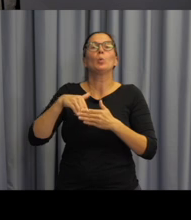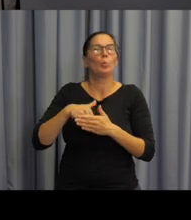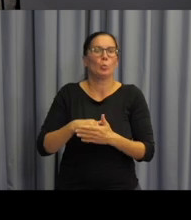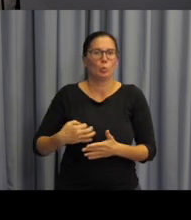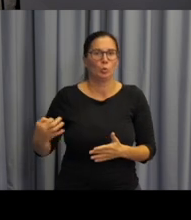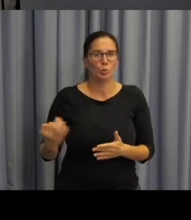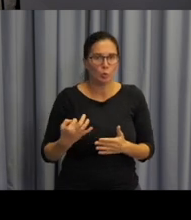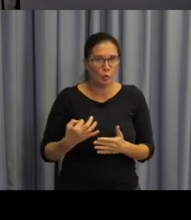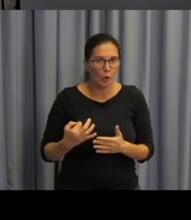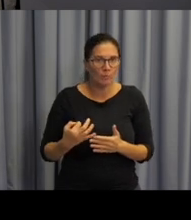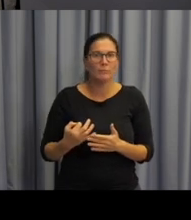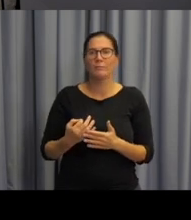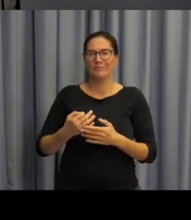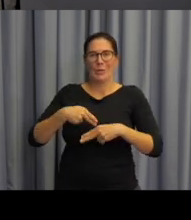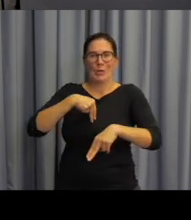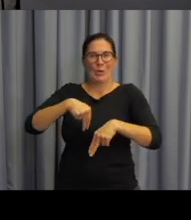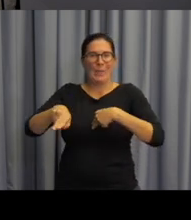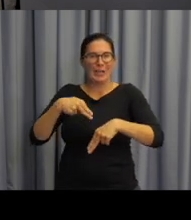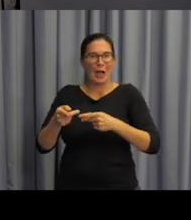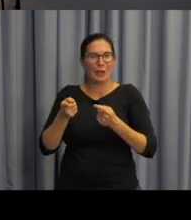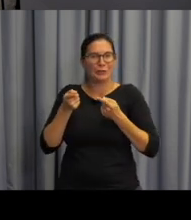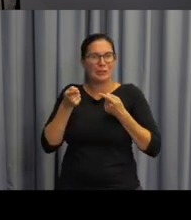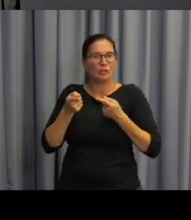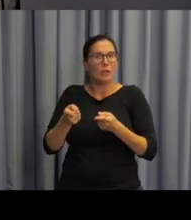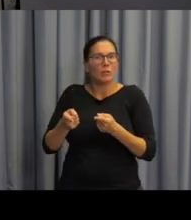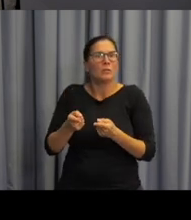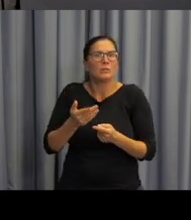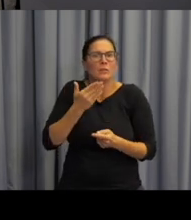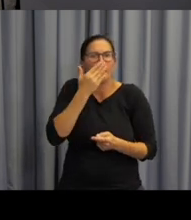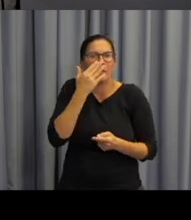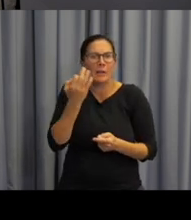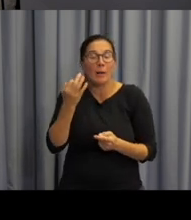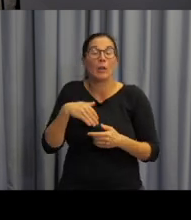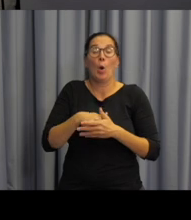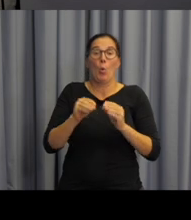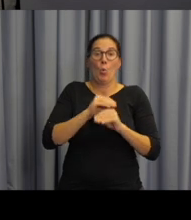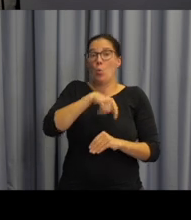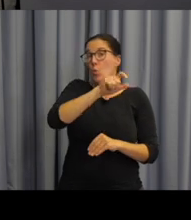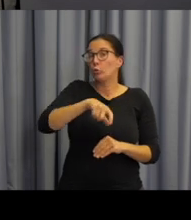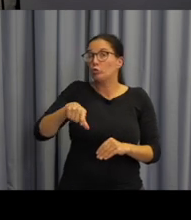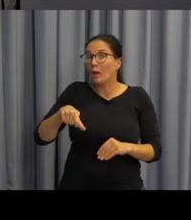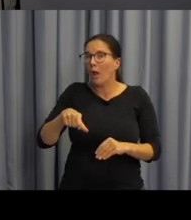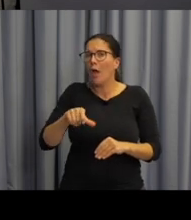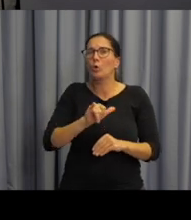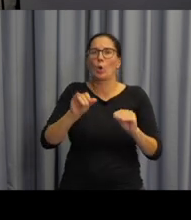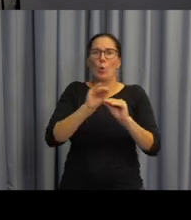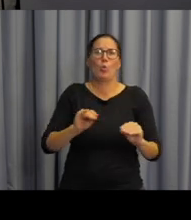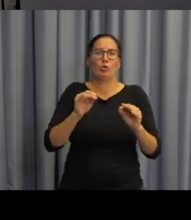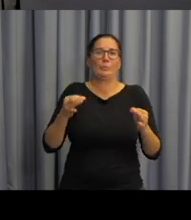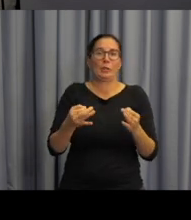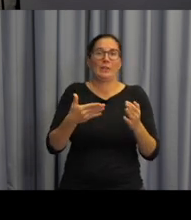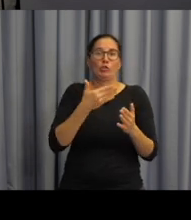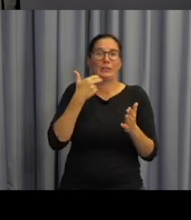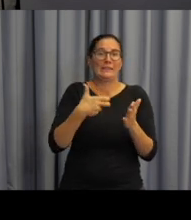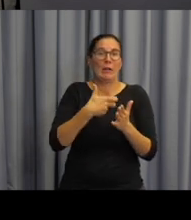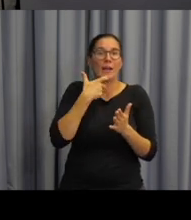se týkaly jednotlivých komunikačních činností, jakými způsoby by mohly pedagogové českého znakového